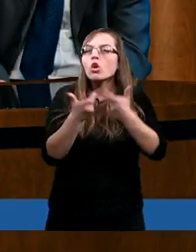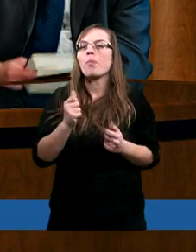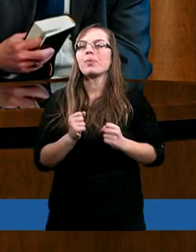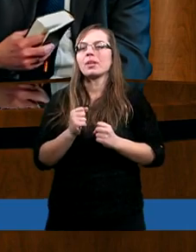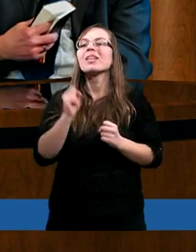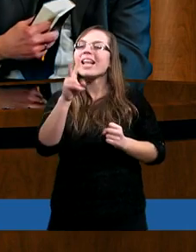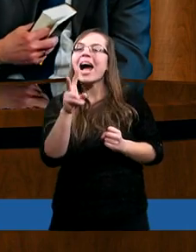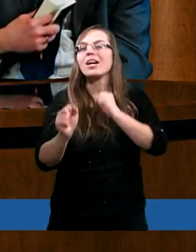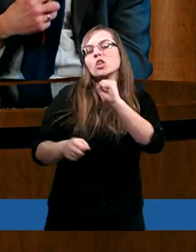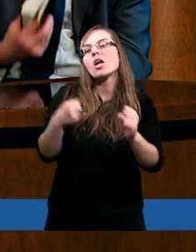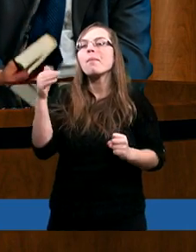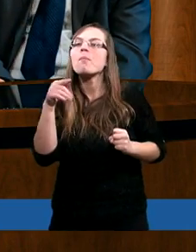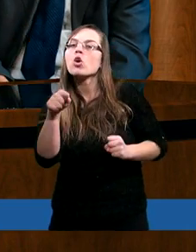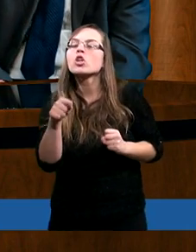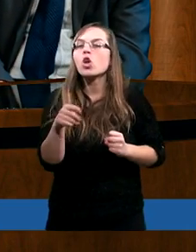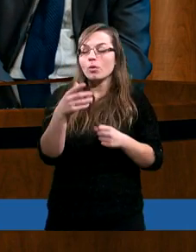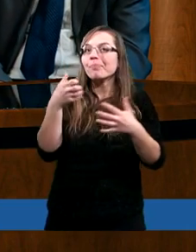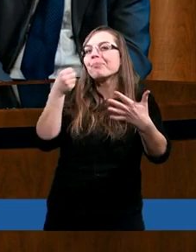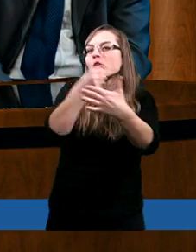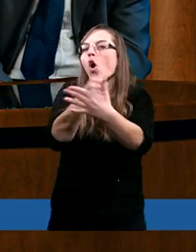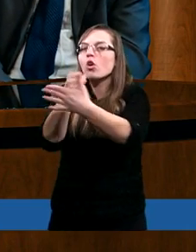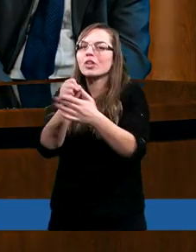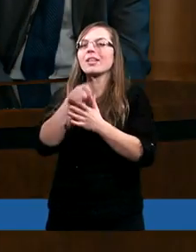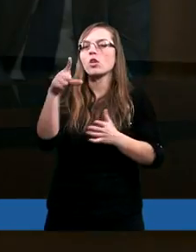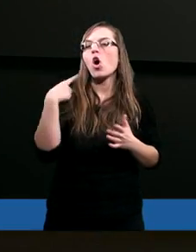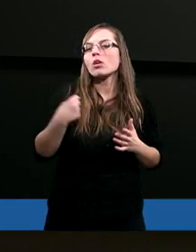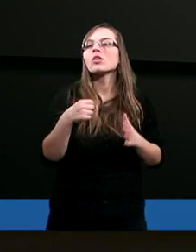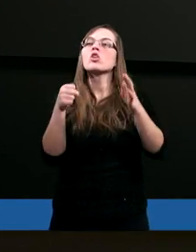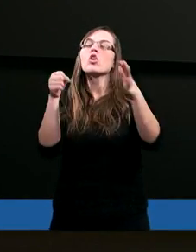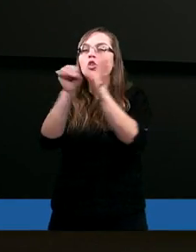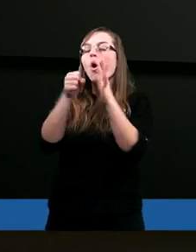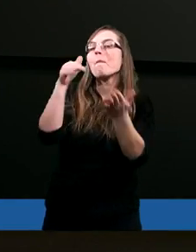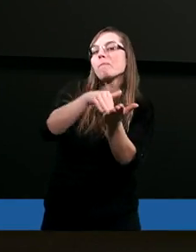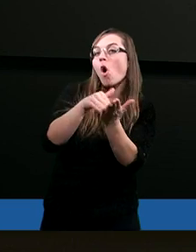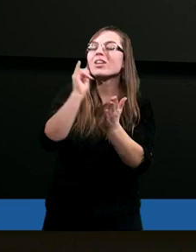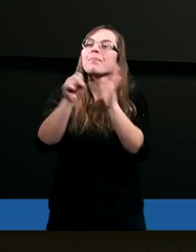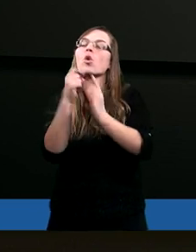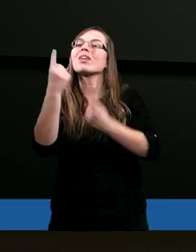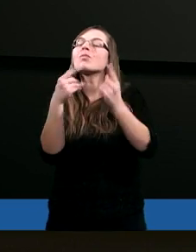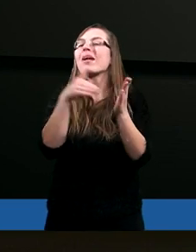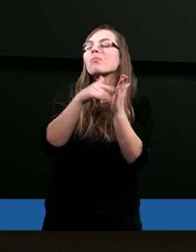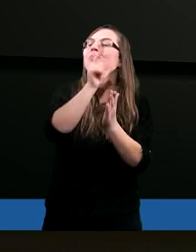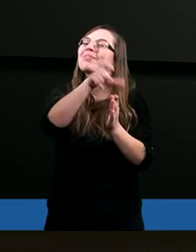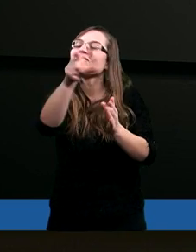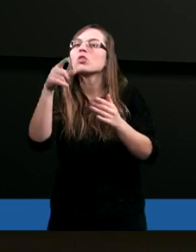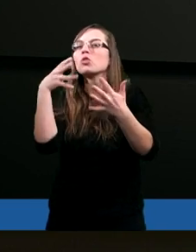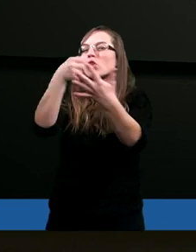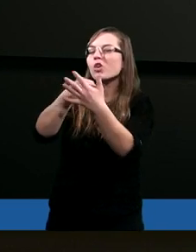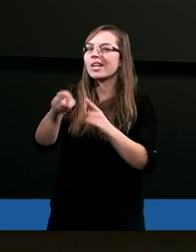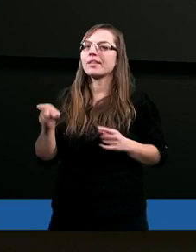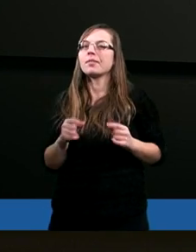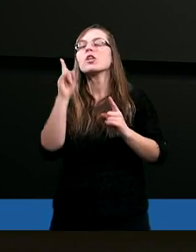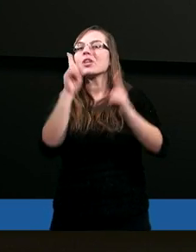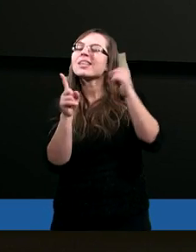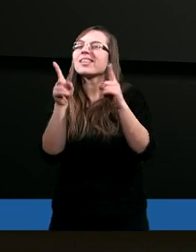żeby mogło to dotrzeć do... Stosownie do potrzeb i do sytuacji. Czy znamy